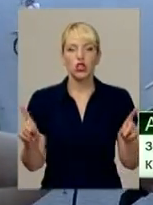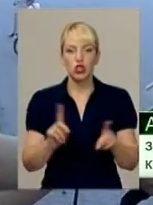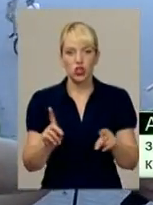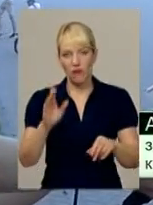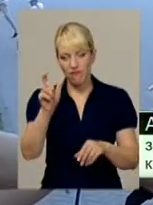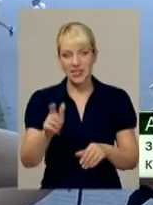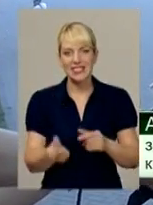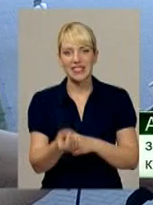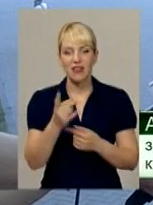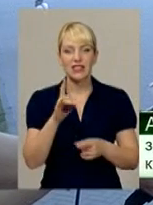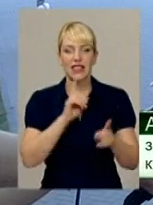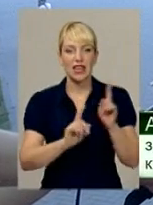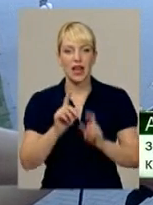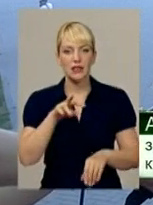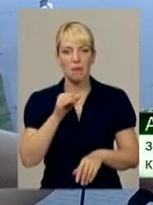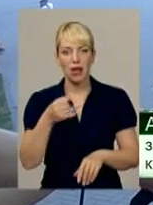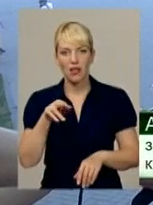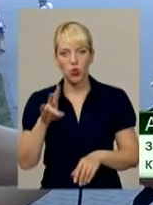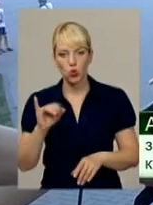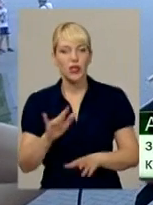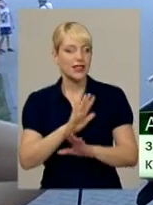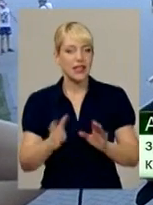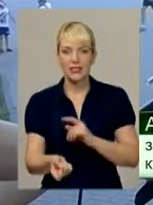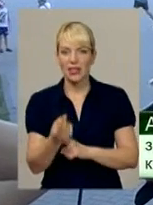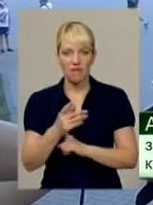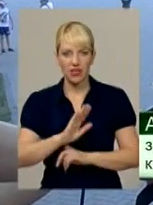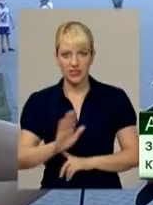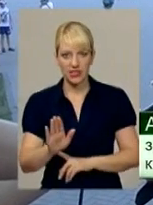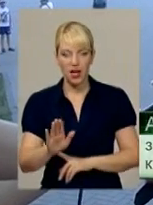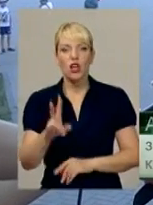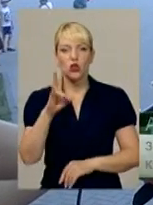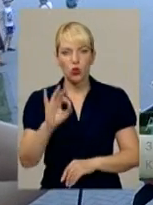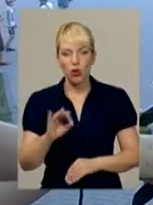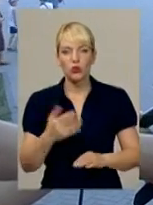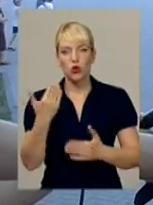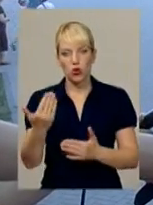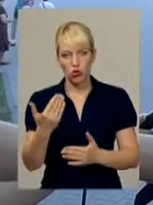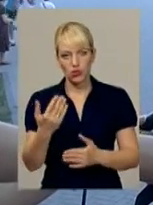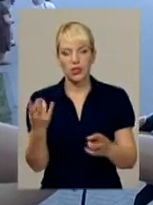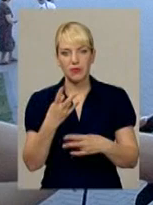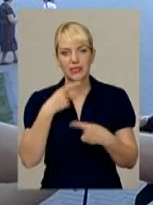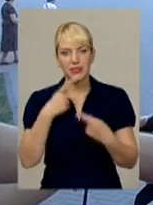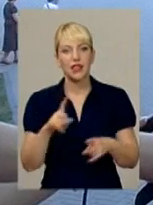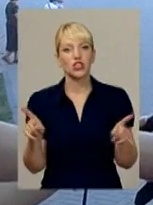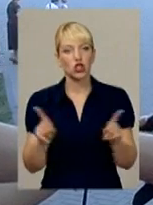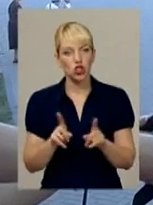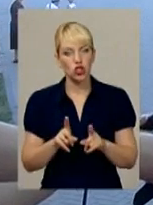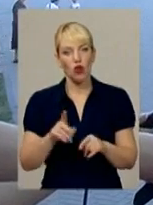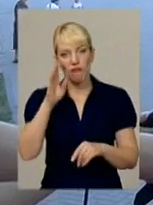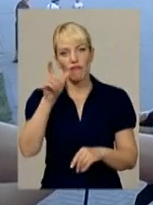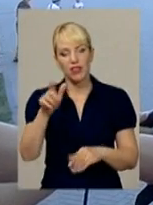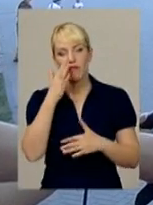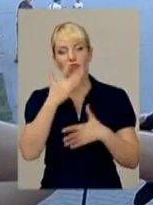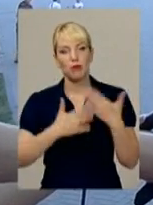'явиться на Раді Майдану, він не з'явився, але до його честі хочу відмітити те, що він все-таки